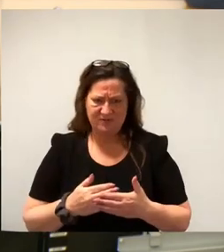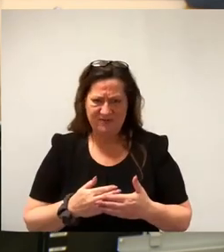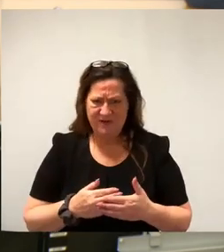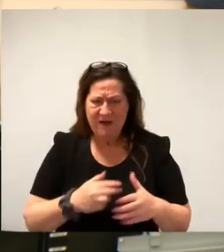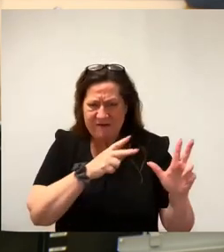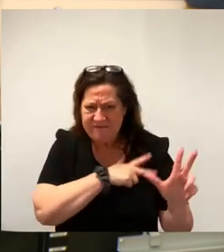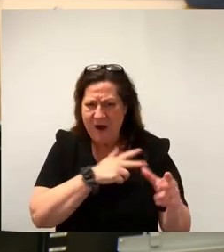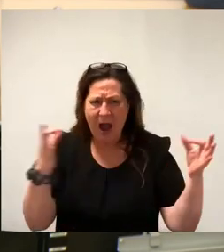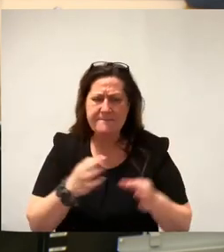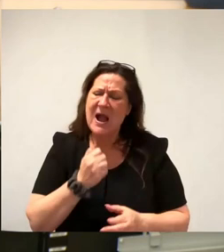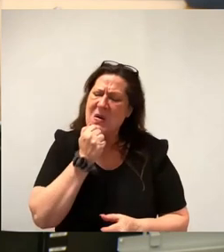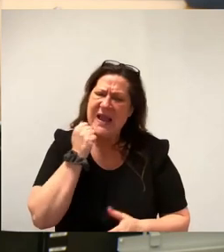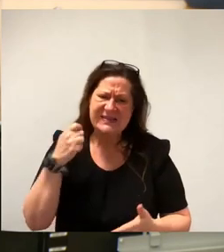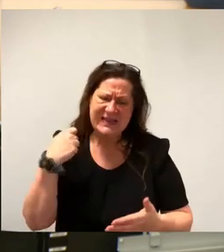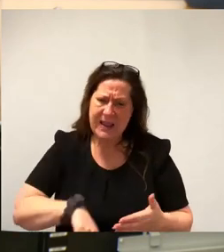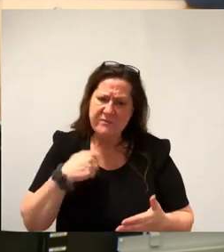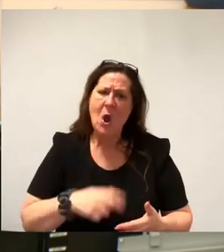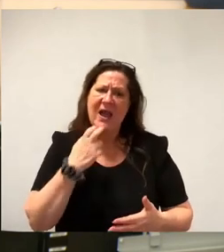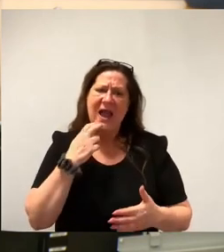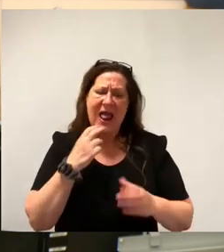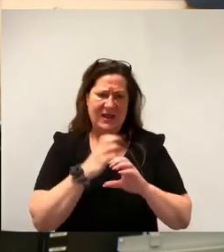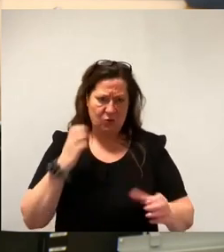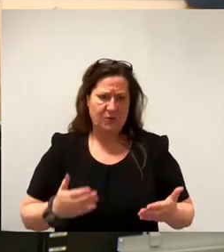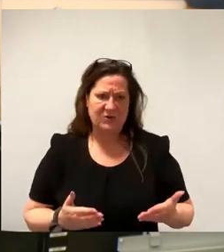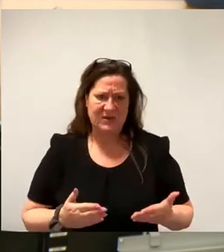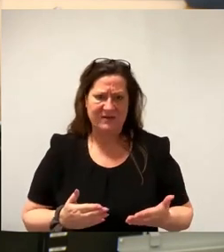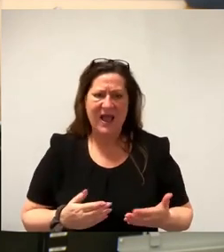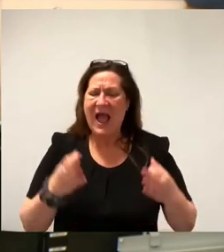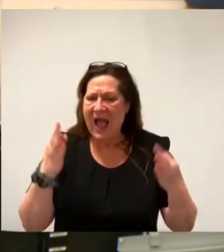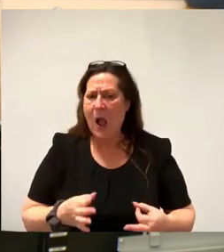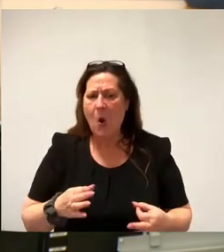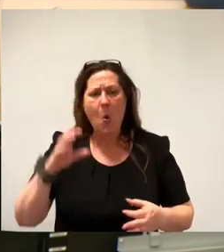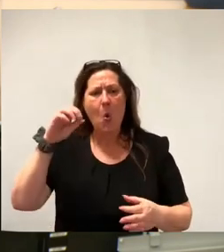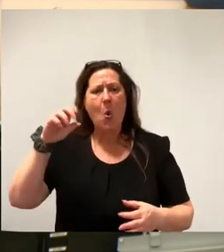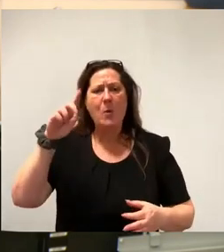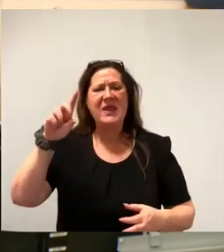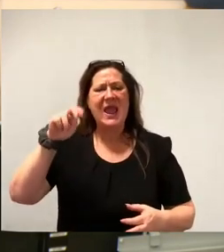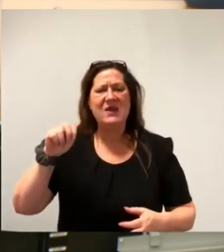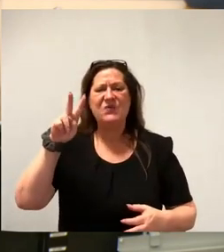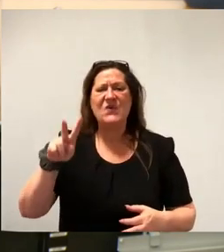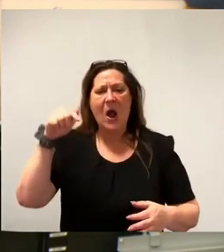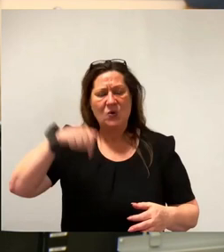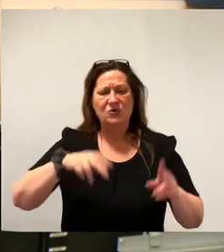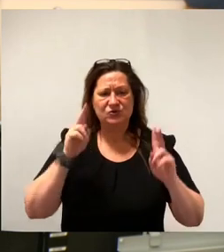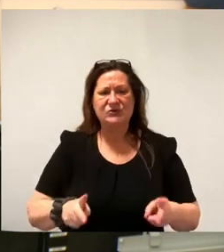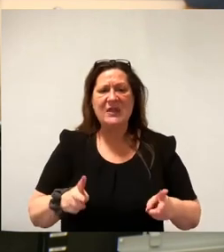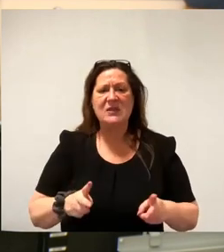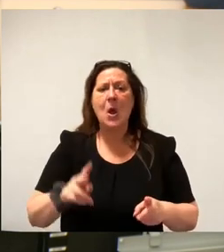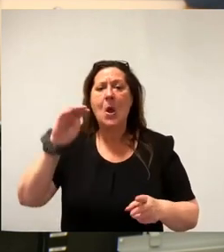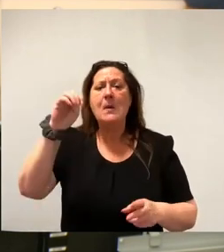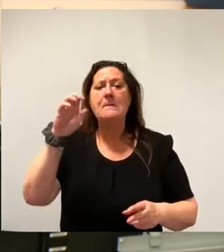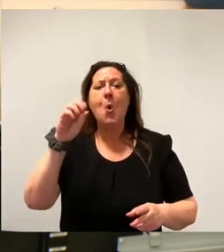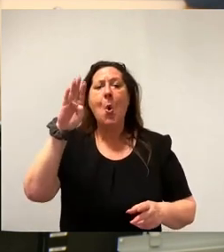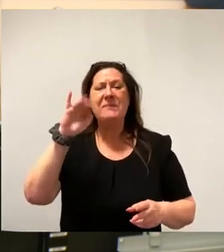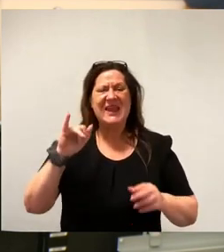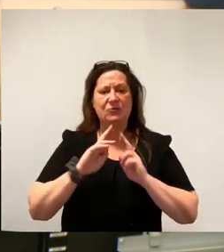extrem teuren Elektrobusse? Brauchen wir in der dicht mit ÖPNV versehenen Innenstadt den Mobi-Shuttle? Gehören